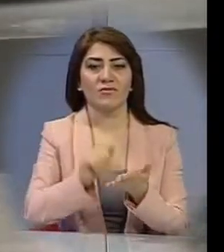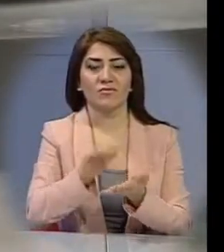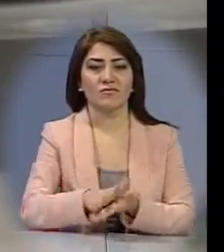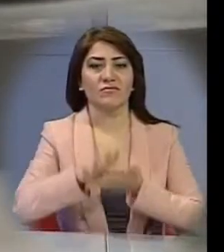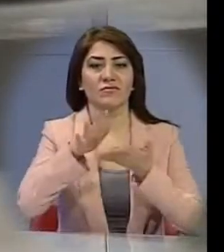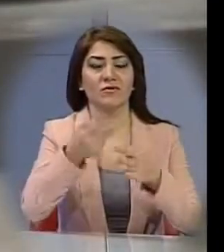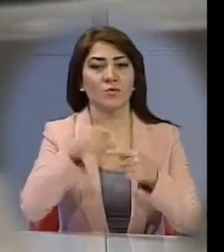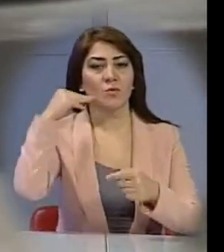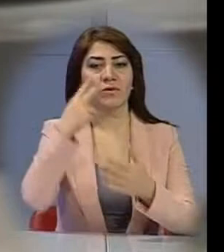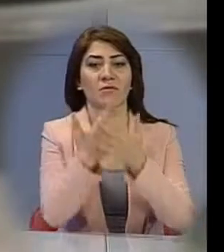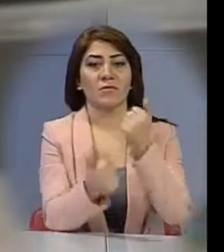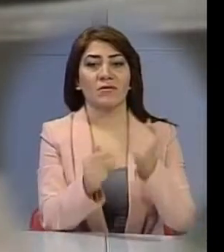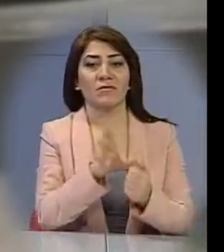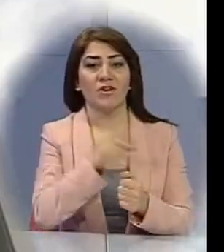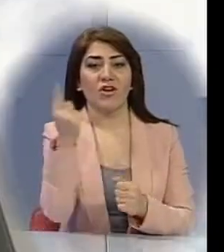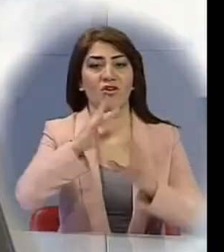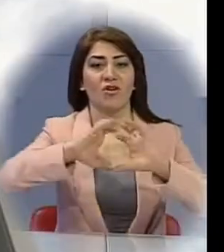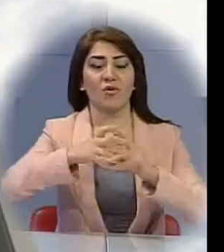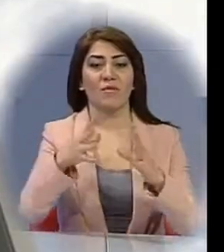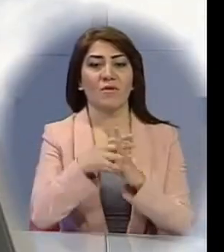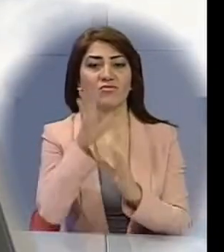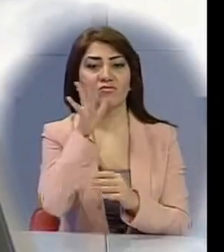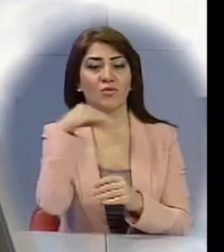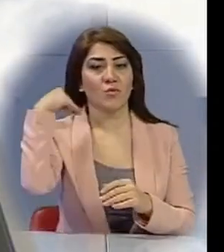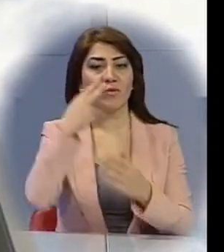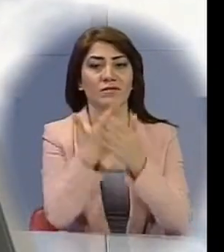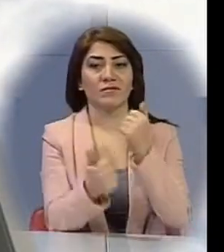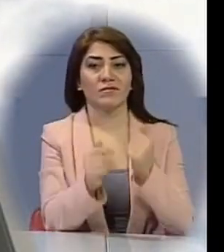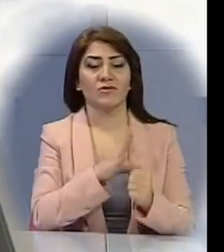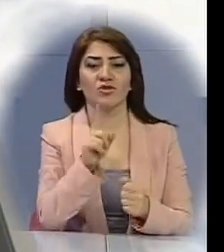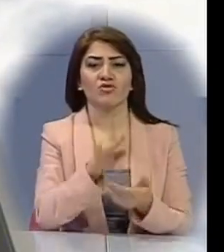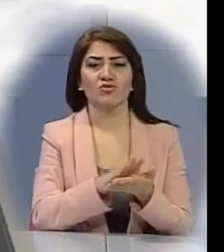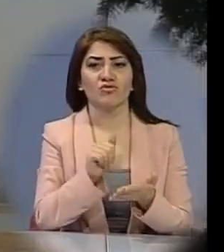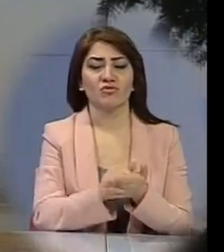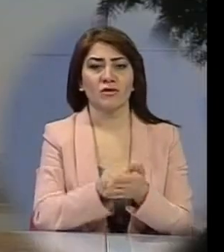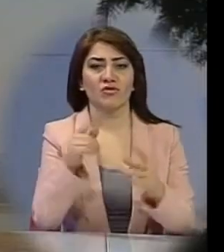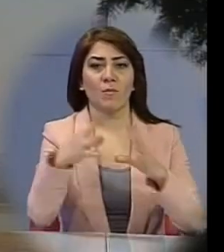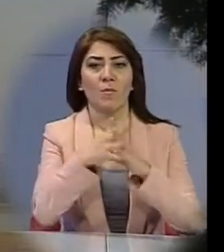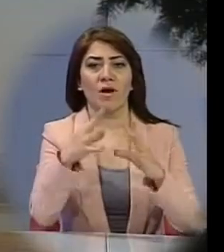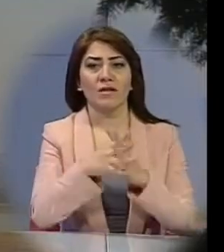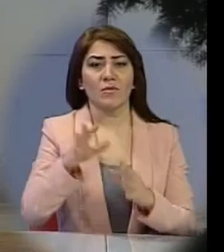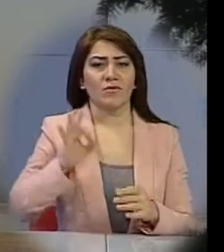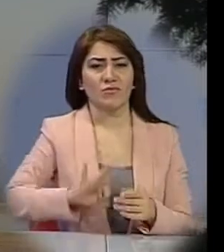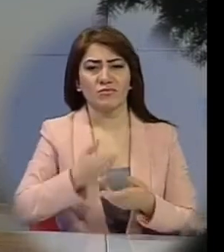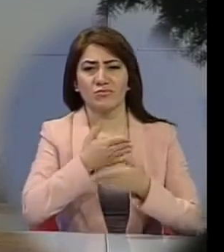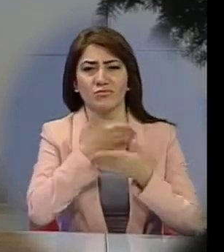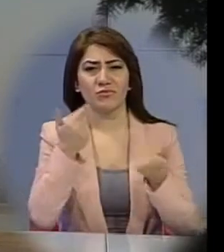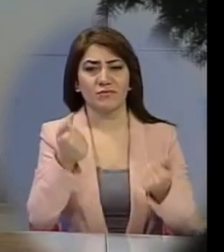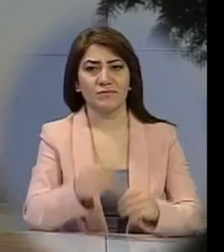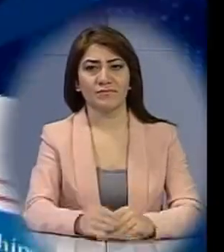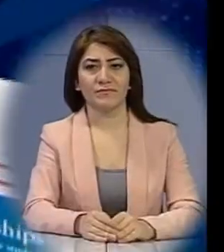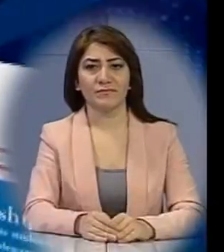տարել Այդ դեպքուվ ինչ նշանակություն ունի այդ ճակատամարդը, ընգծում է